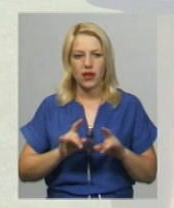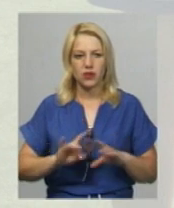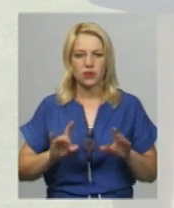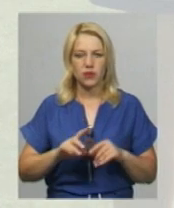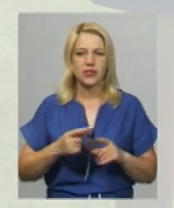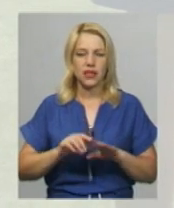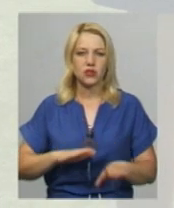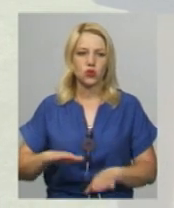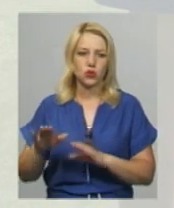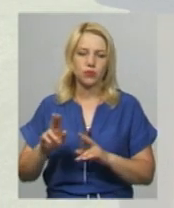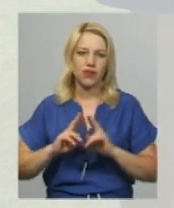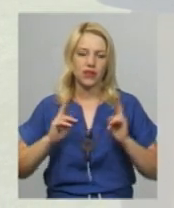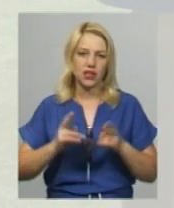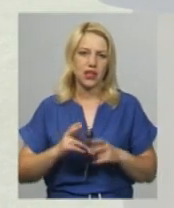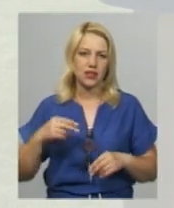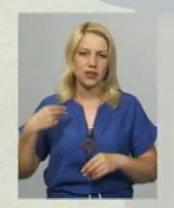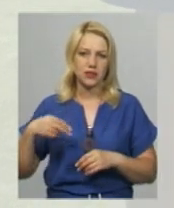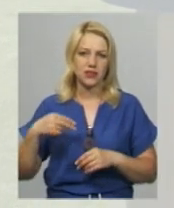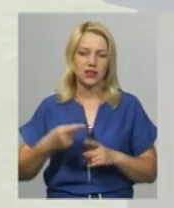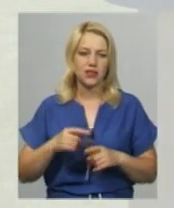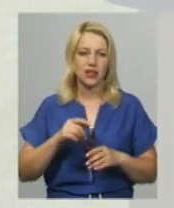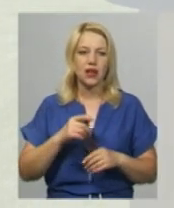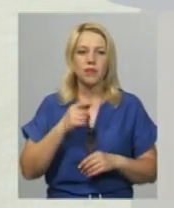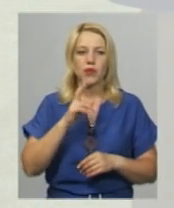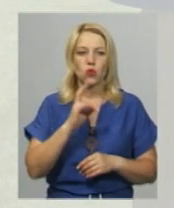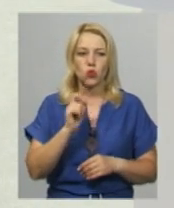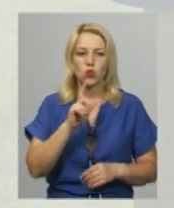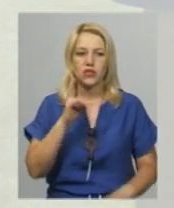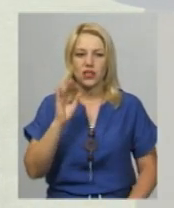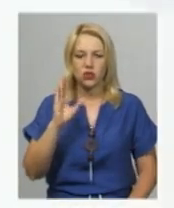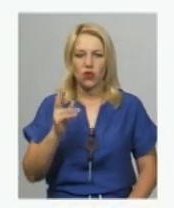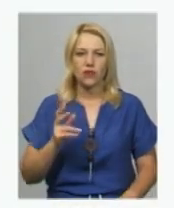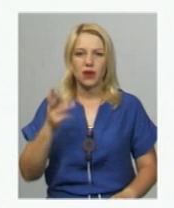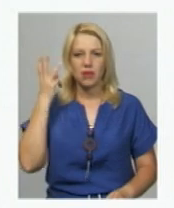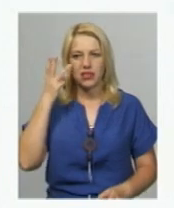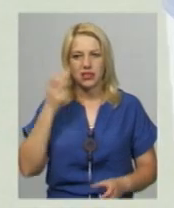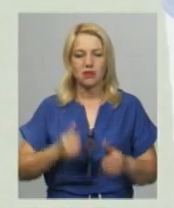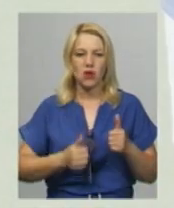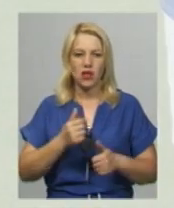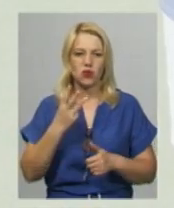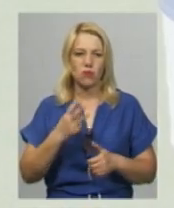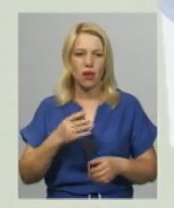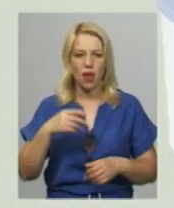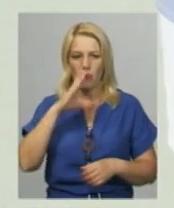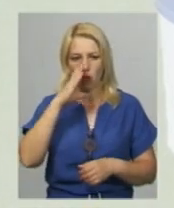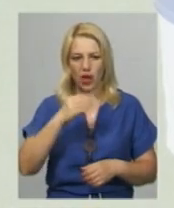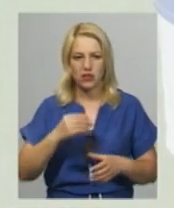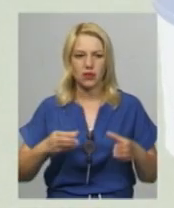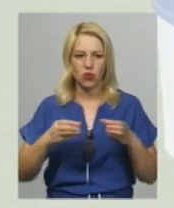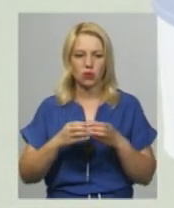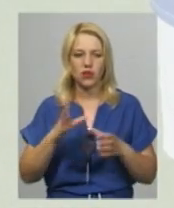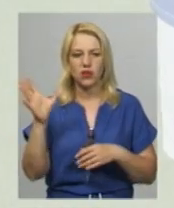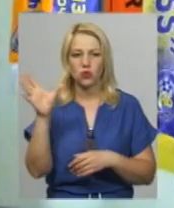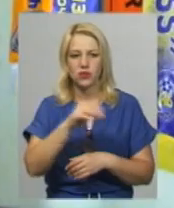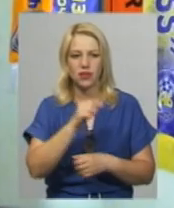обласної федерації футболу Микола Кузніцов, який каже, хмельничани змагалися з трьома болгарськими командами та в усіх перемогли.